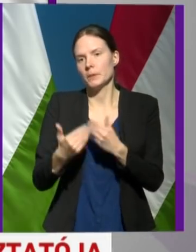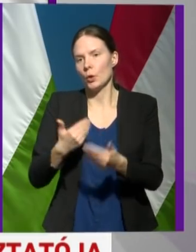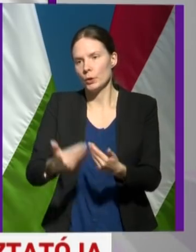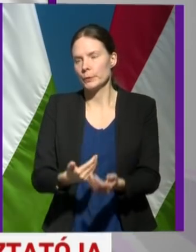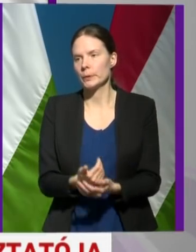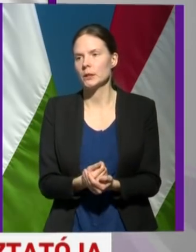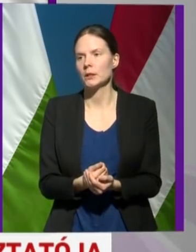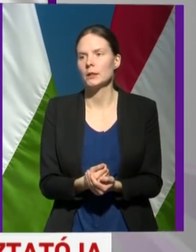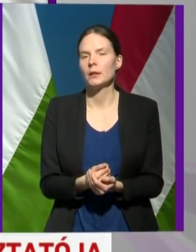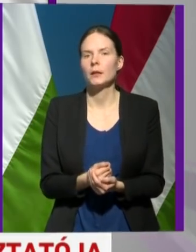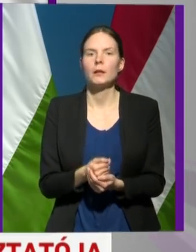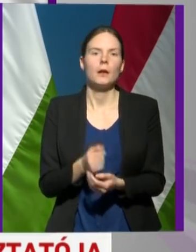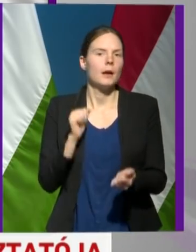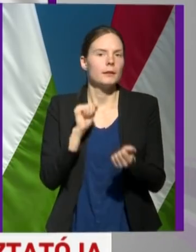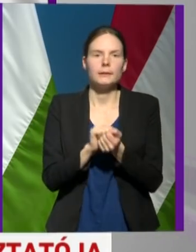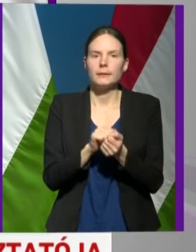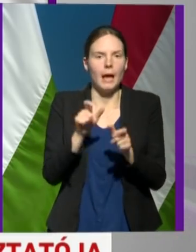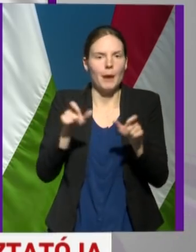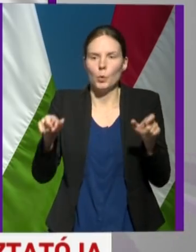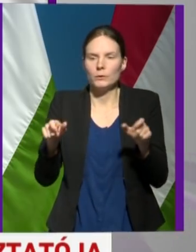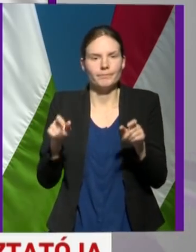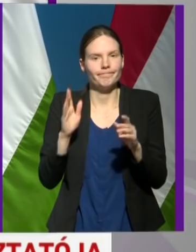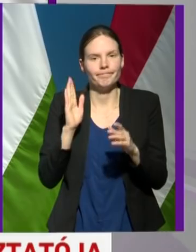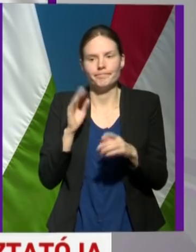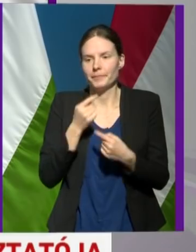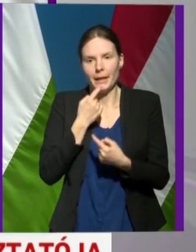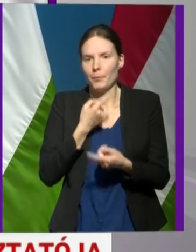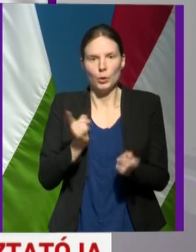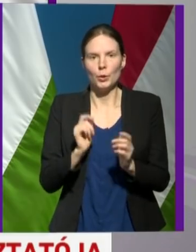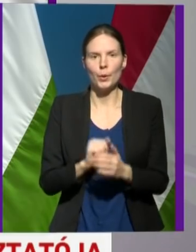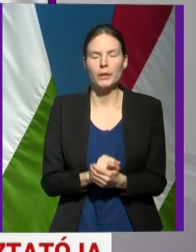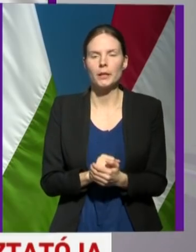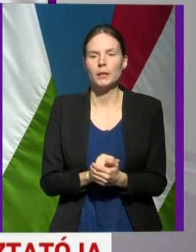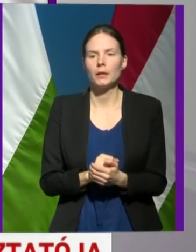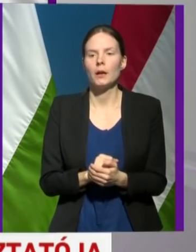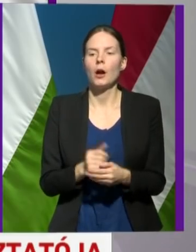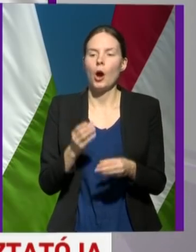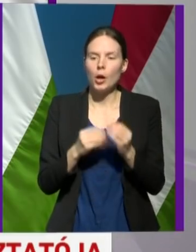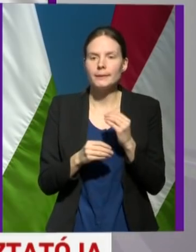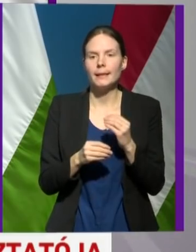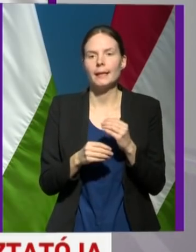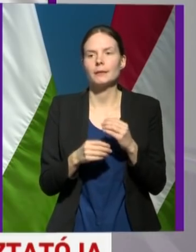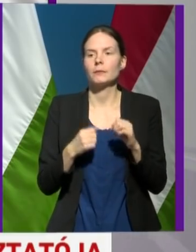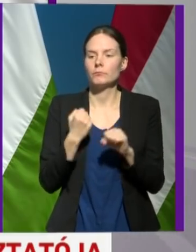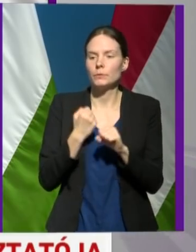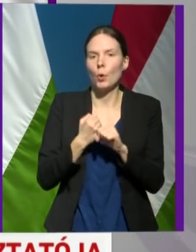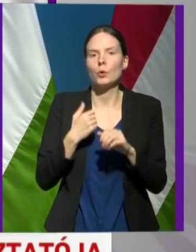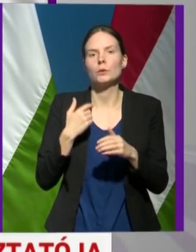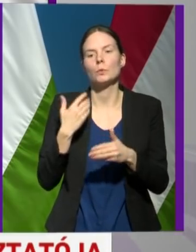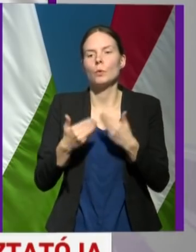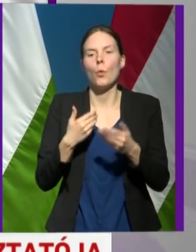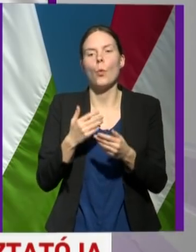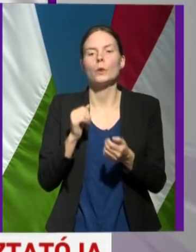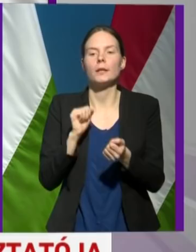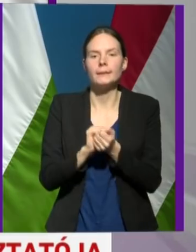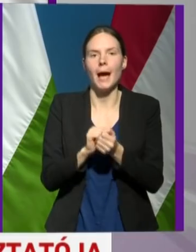Nem mondok számokat, semmiféle számokat nem mondok. Annak érdekében teszünk, hogy ezek a számok